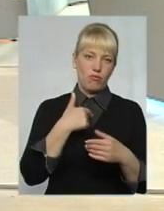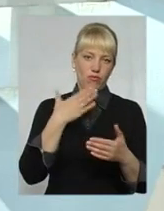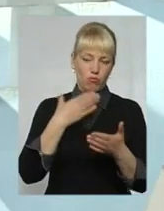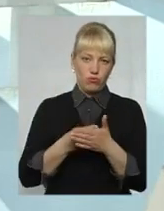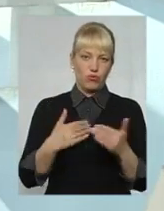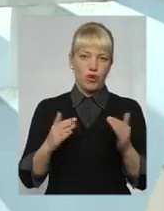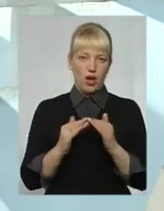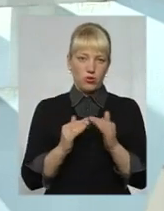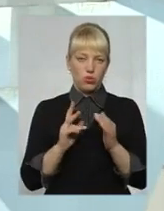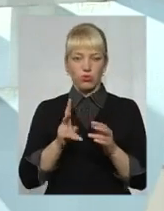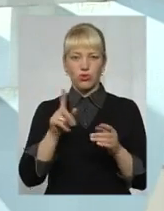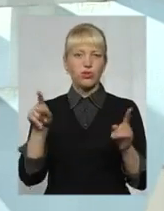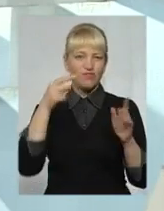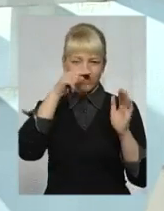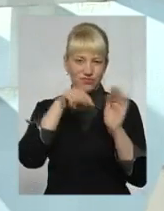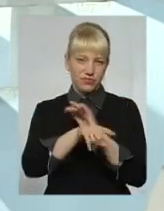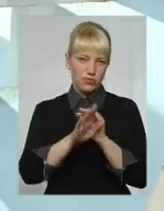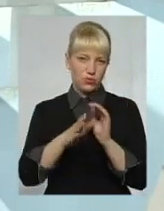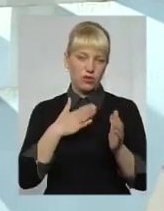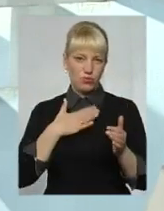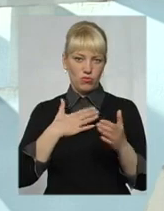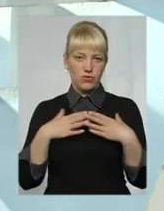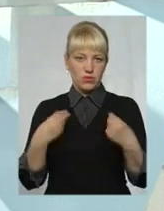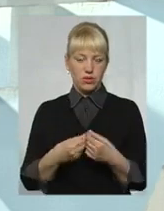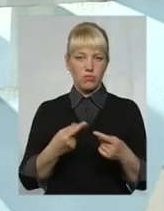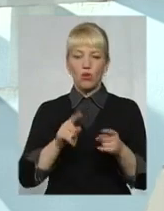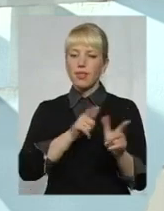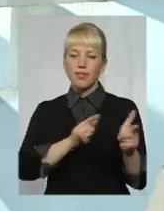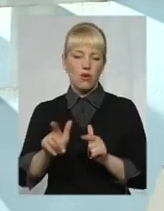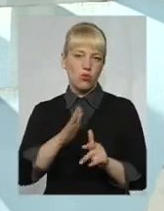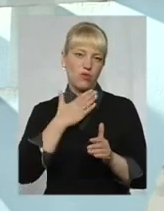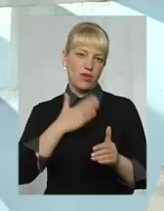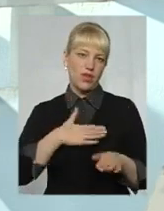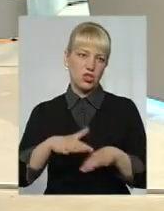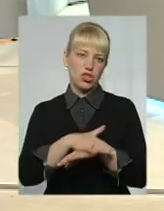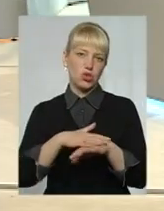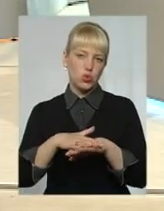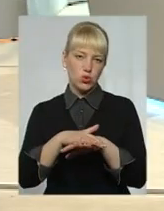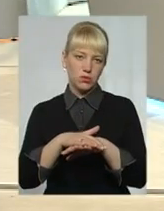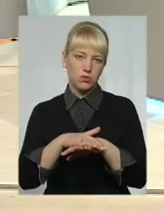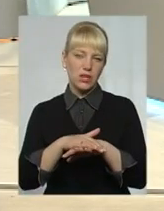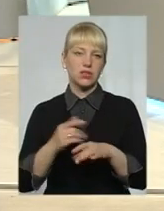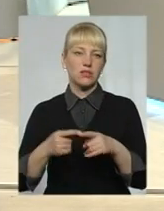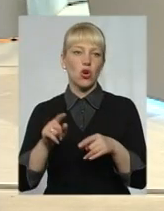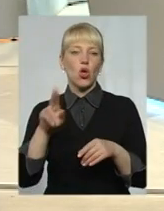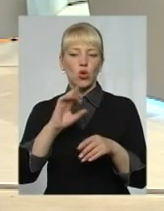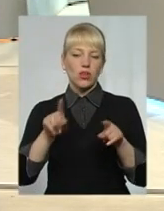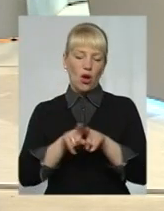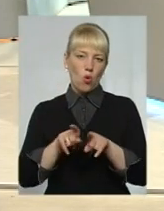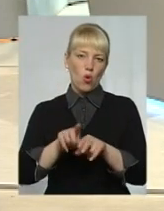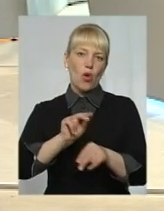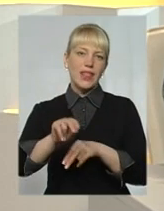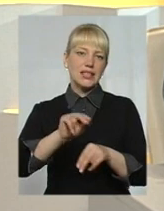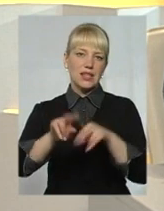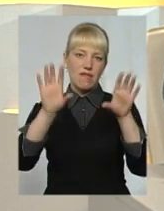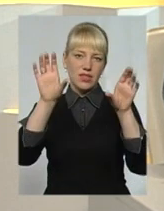щоб повернули дитину. Ну, не готове ще наше суспільство на сьогодні до такого наставництва, яке задекларовано в законі. Разом з тим,